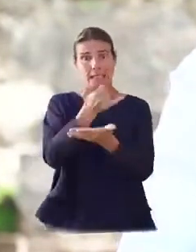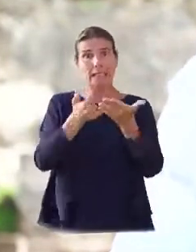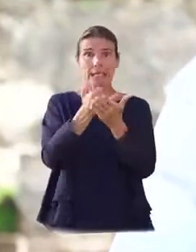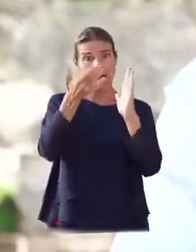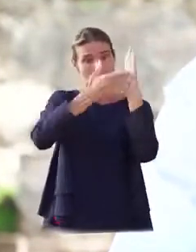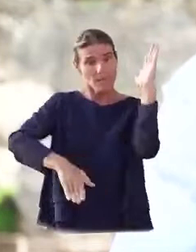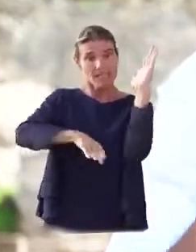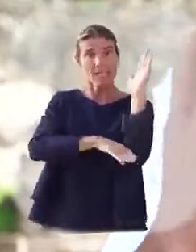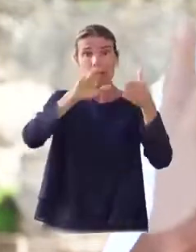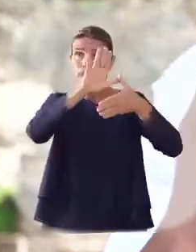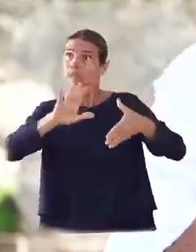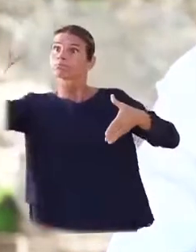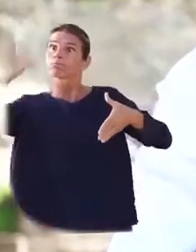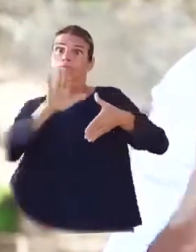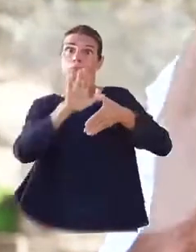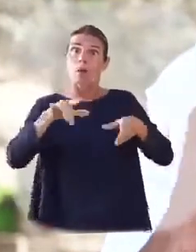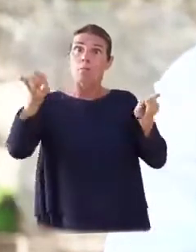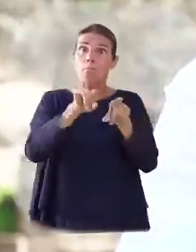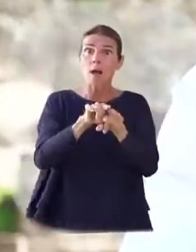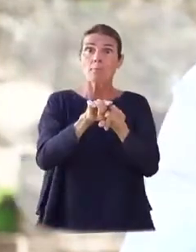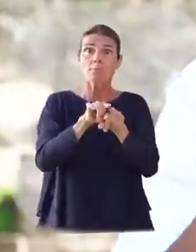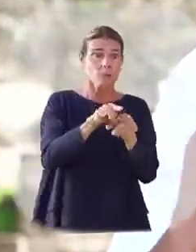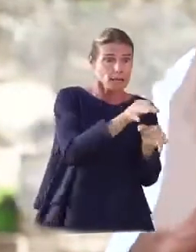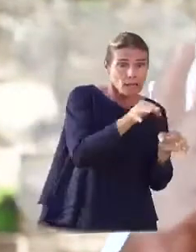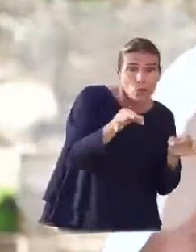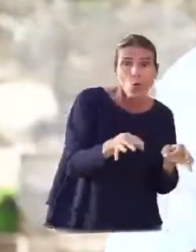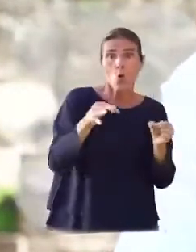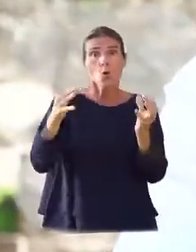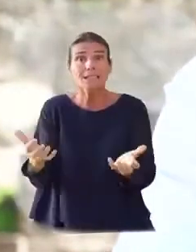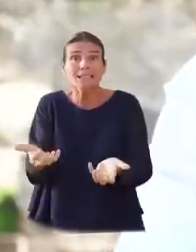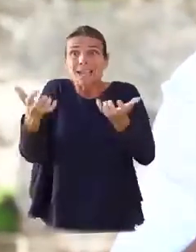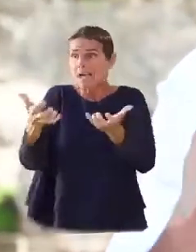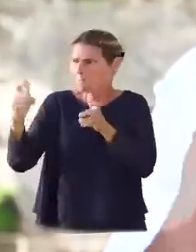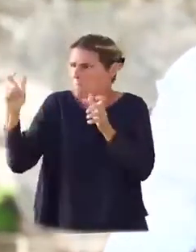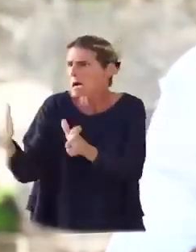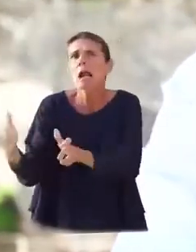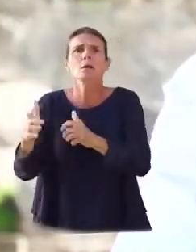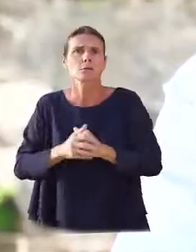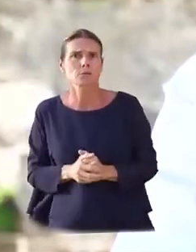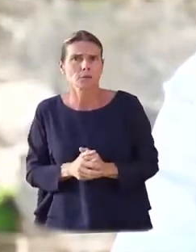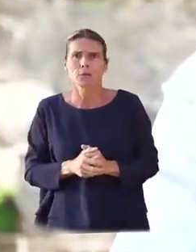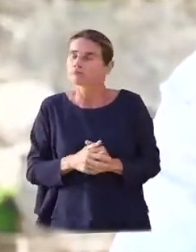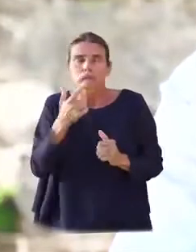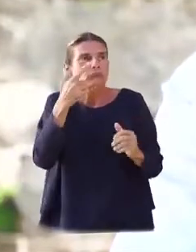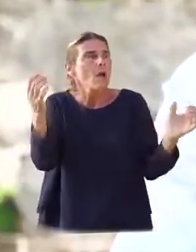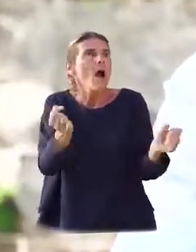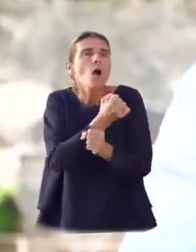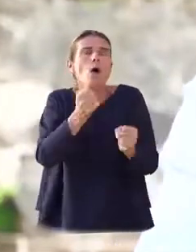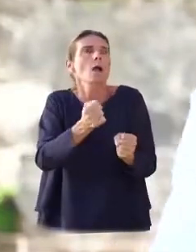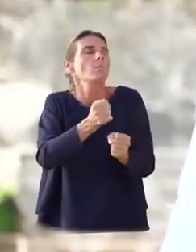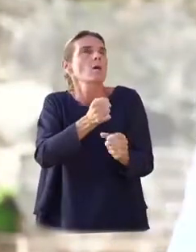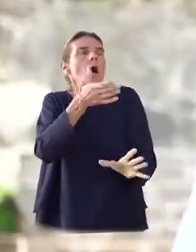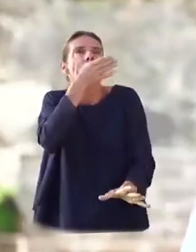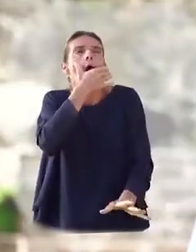Basse-Terre, sur celle de la Grande Terre, Marie-Galante, Terre-de-Haut, Terre-de-Bas et de la Désirade, je ne cesse de m